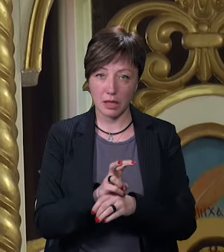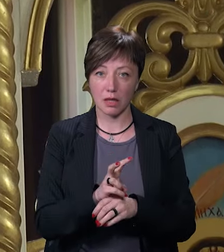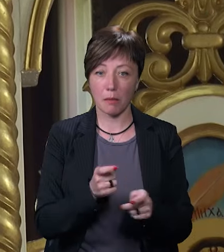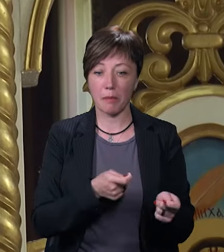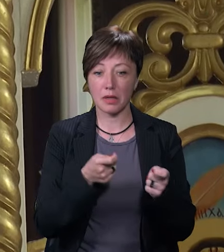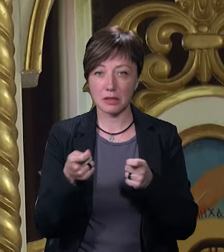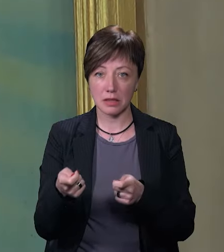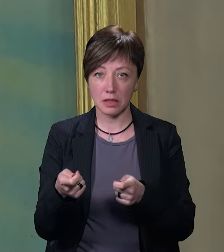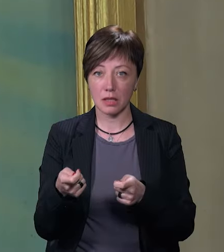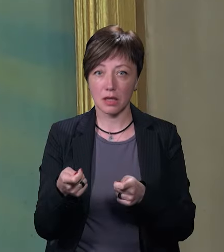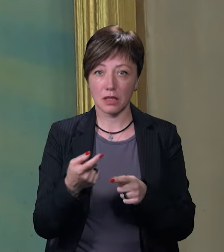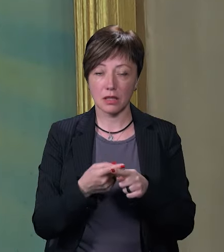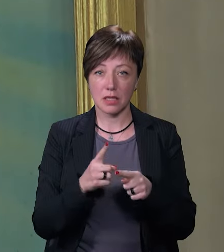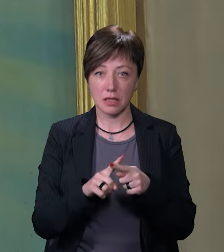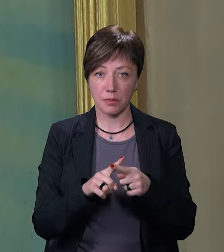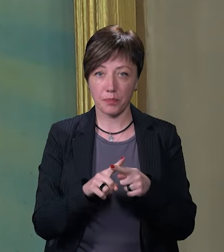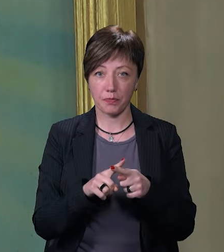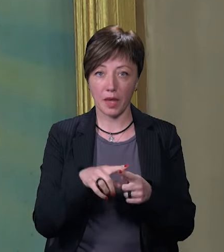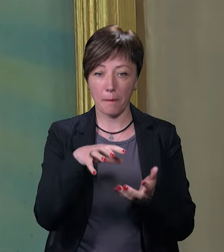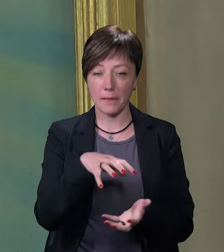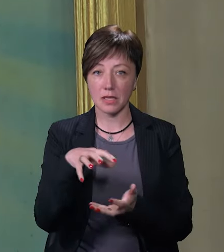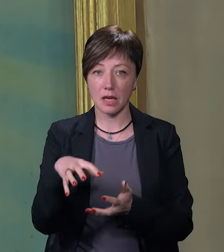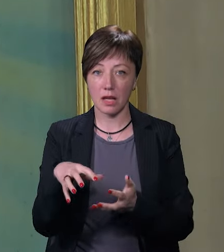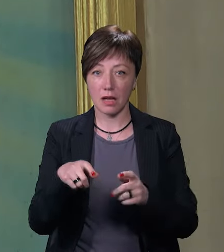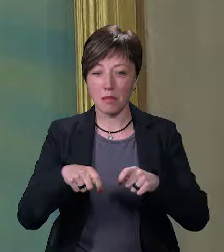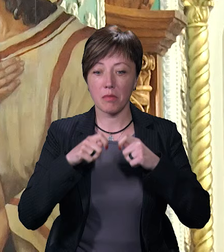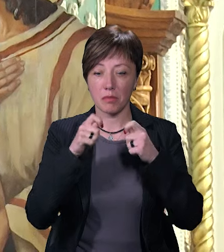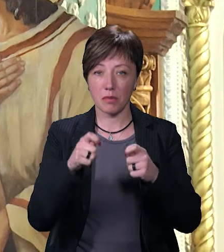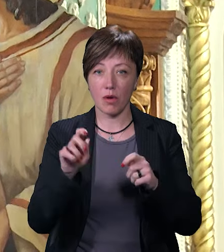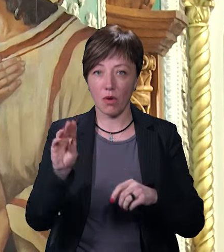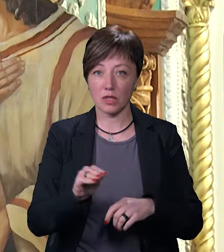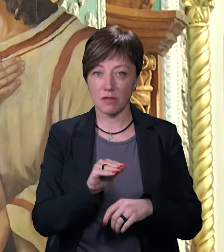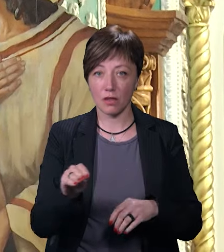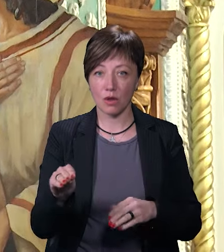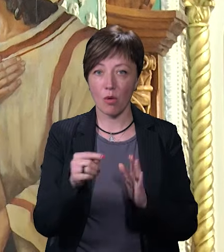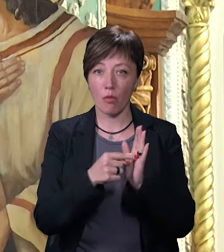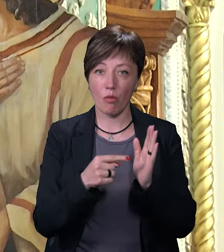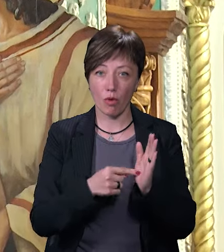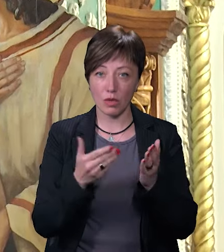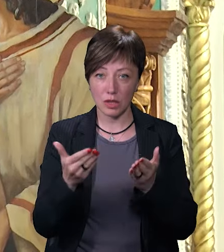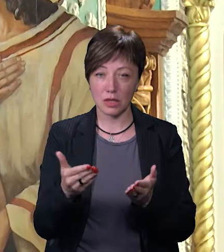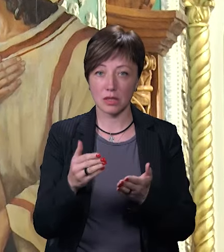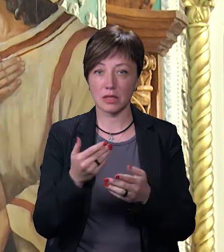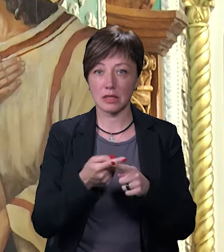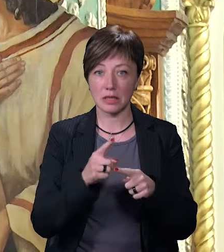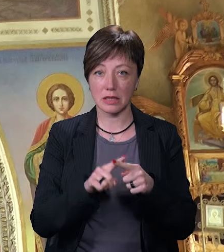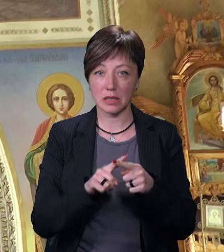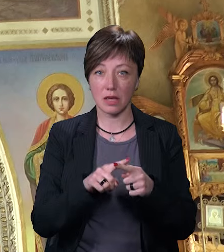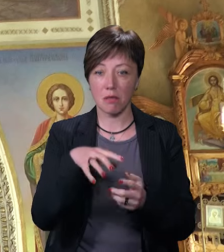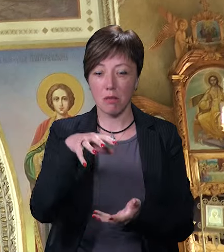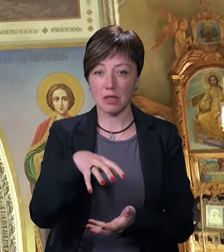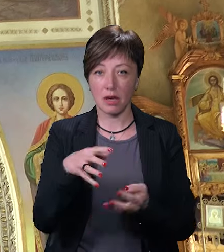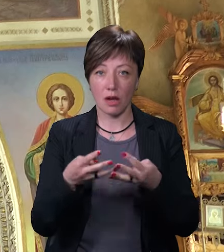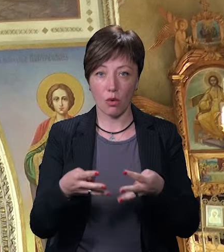принести оці пасхальні приношення для освячення, поділитися, розділити цей пасхальний